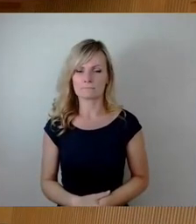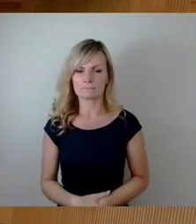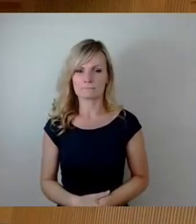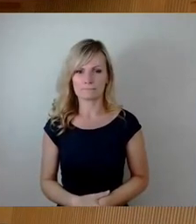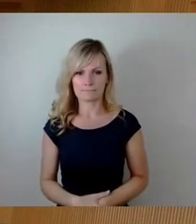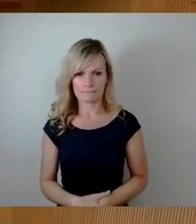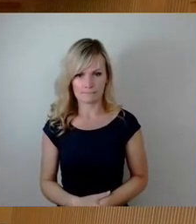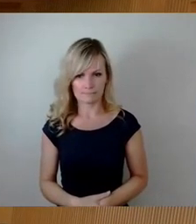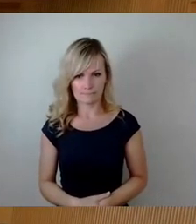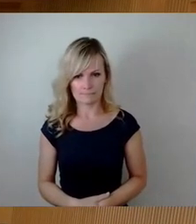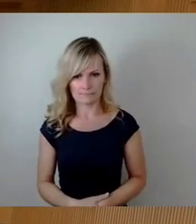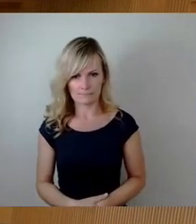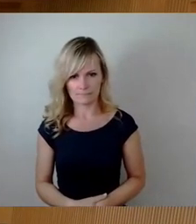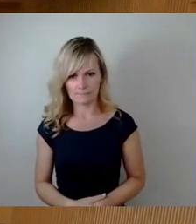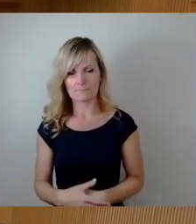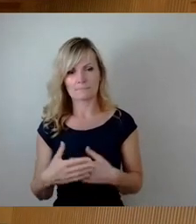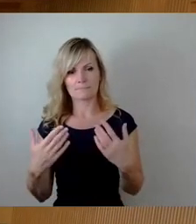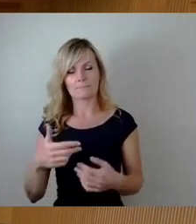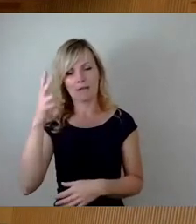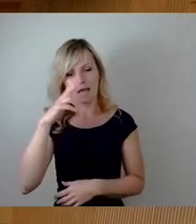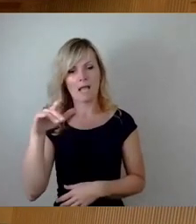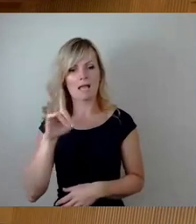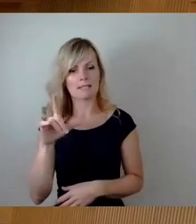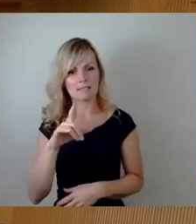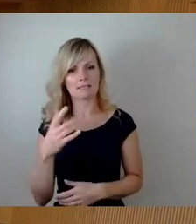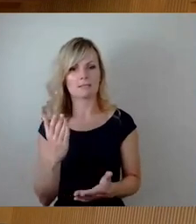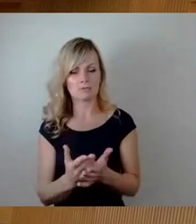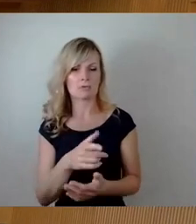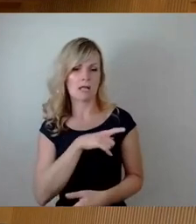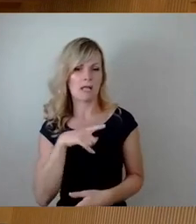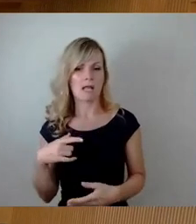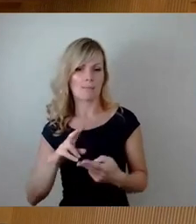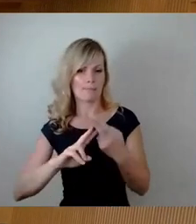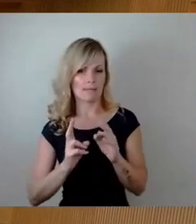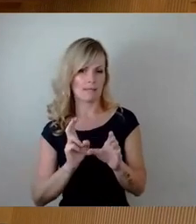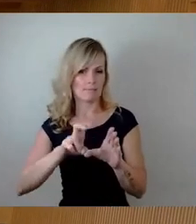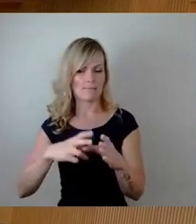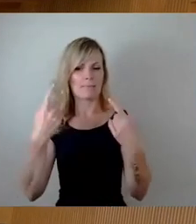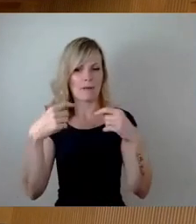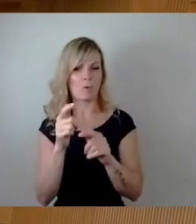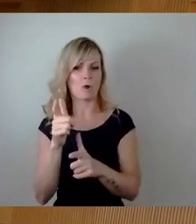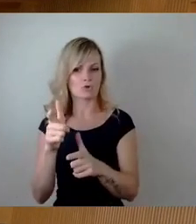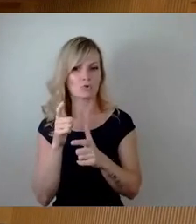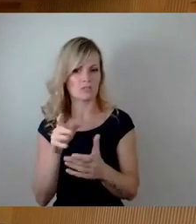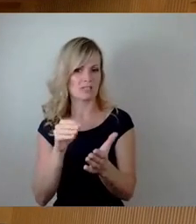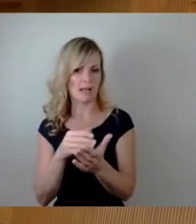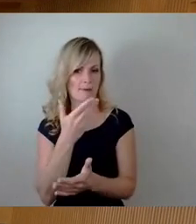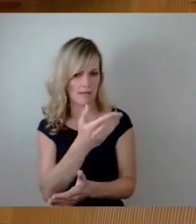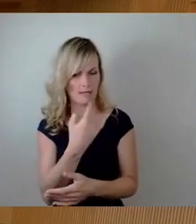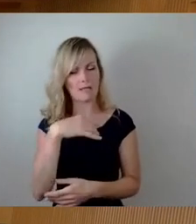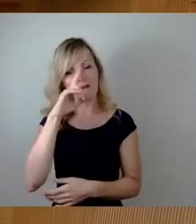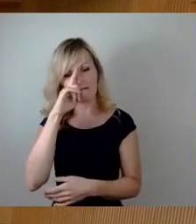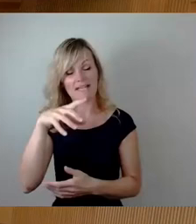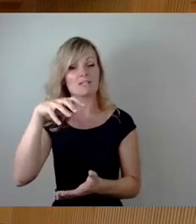Also Herr Lazinski, sind ja langjähriges Mitglied im Bauausschuss und wissen ja deshalb, dass der Stadtratsbeschluss